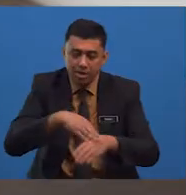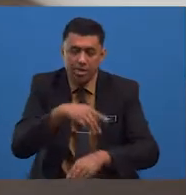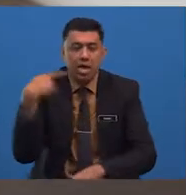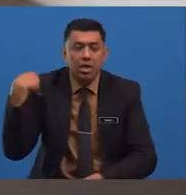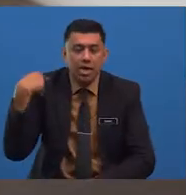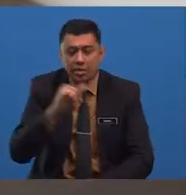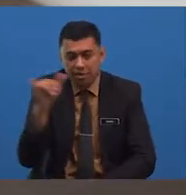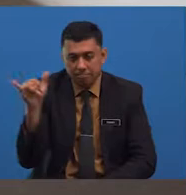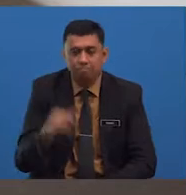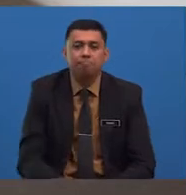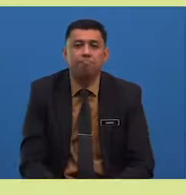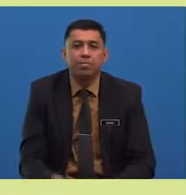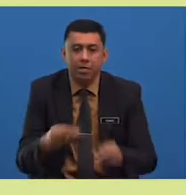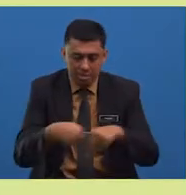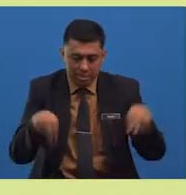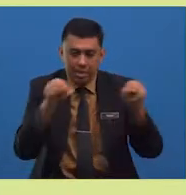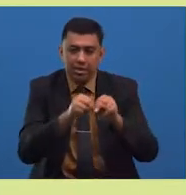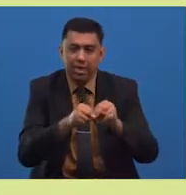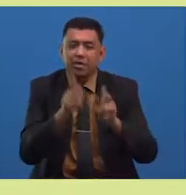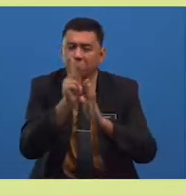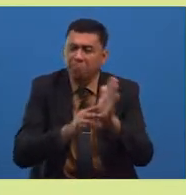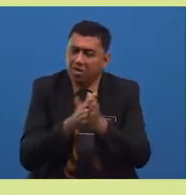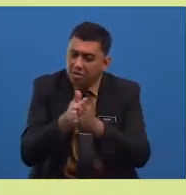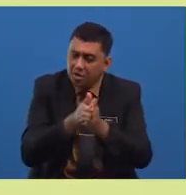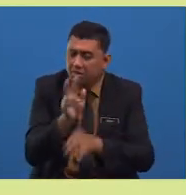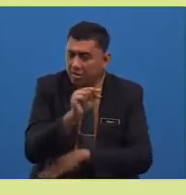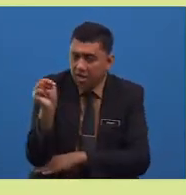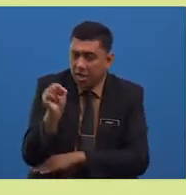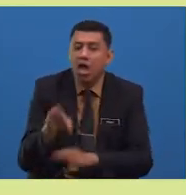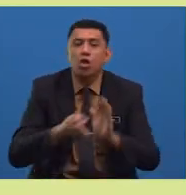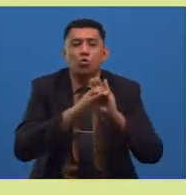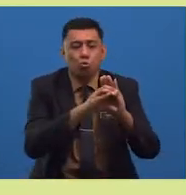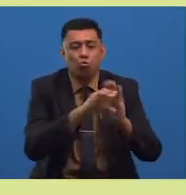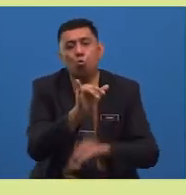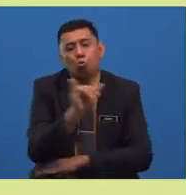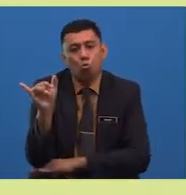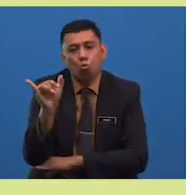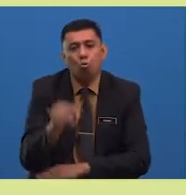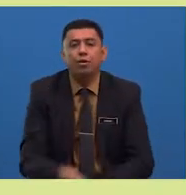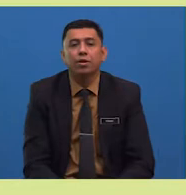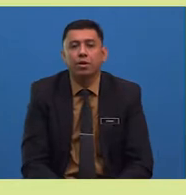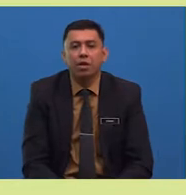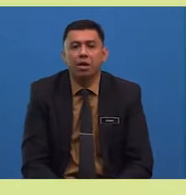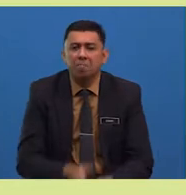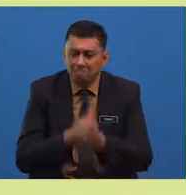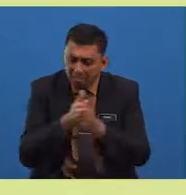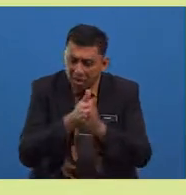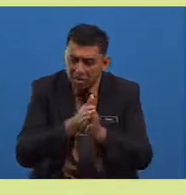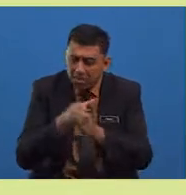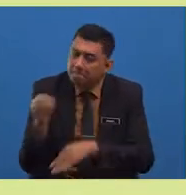Nilai yang terakhir ialah nilai kerajinan. Contohnya, si bongsu